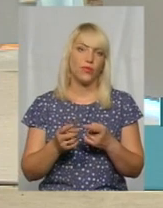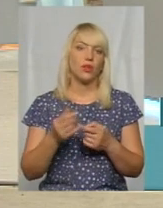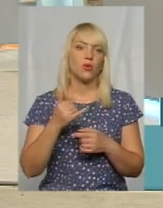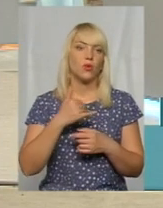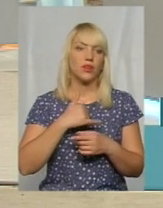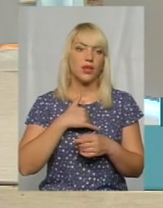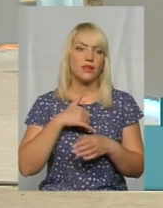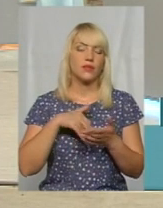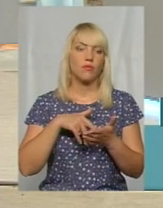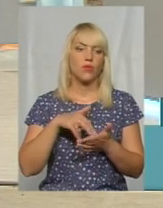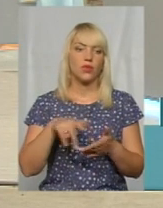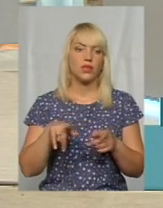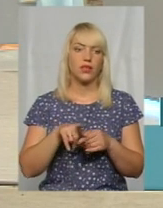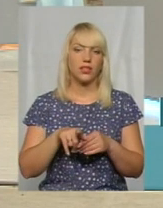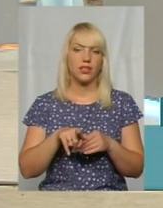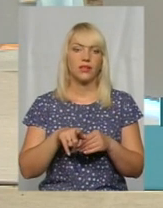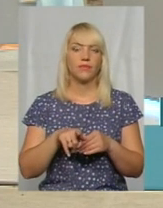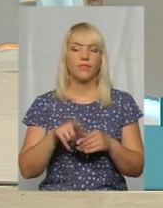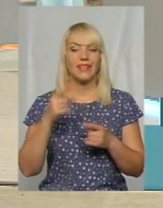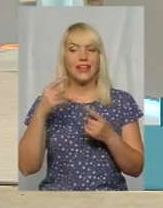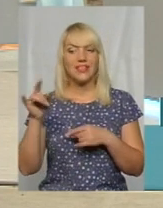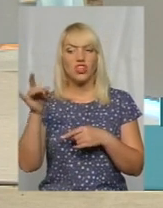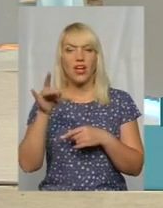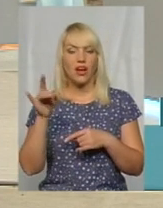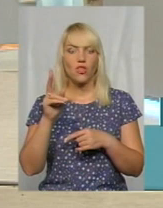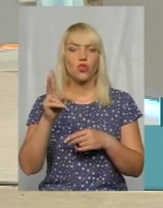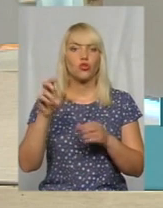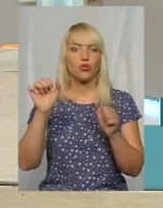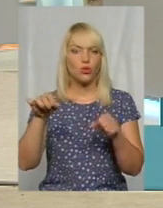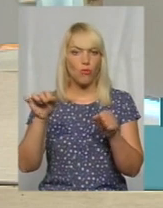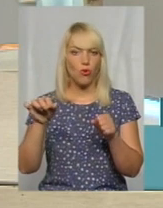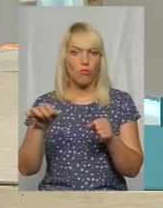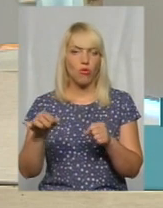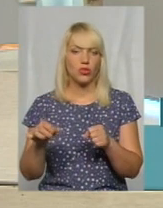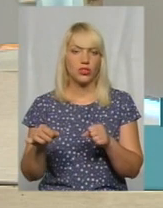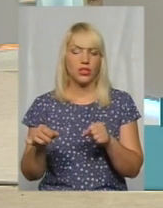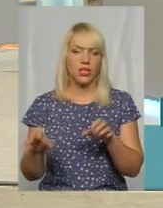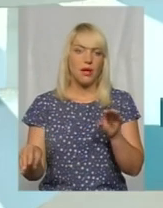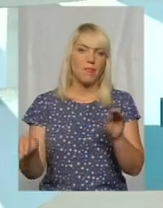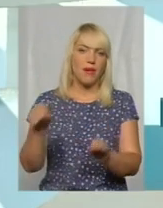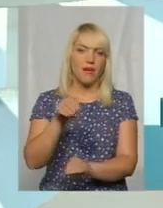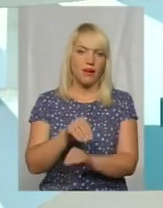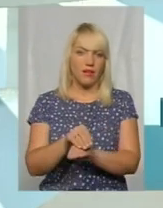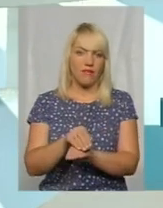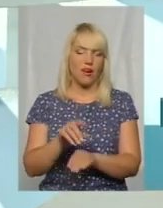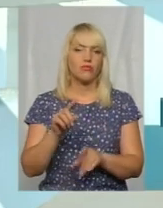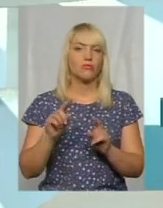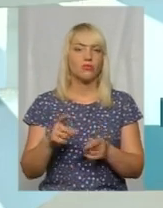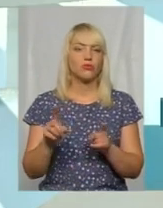проходить оце, перекривають інші райони, які спроможні, і дають, тому що кров, вона